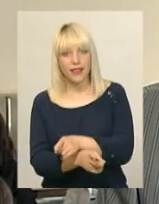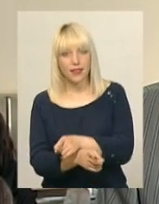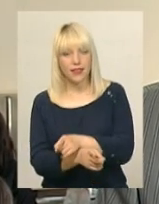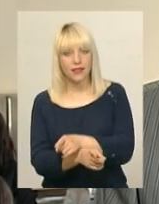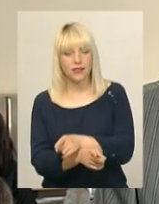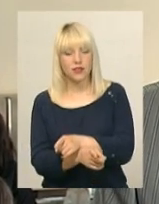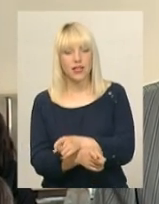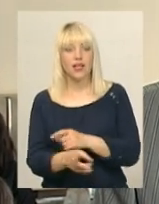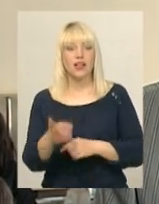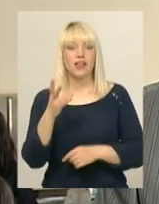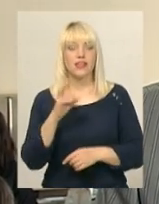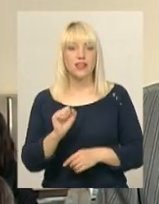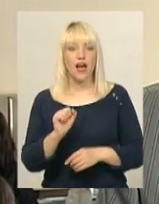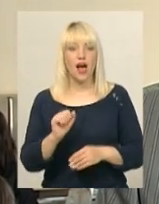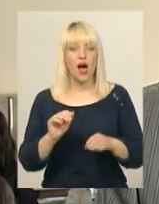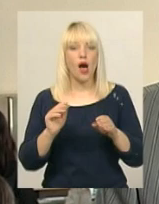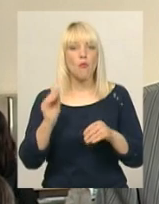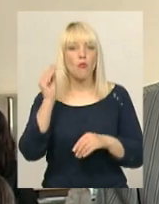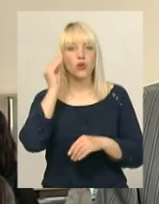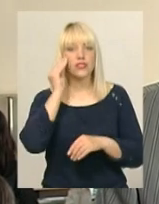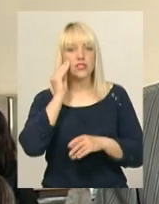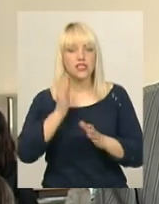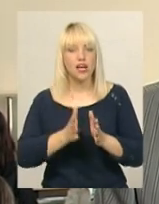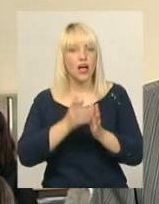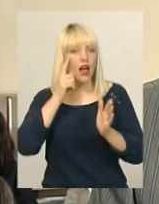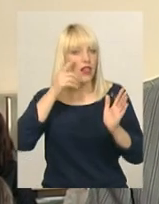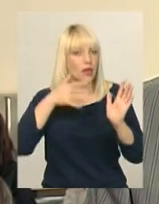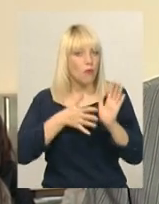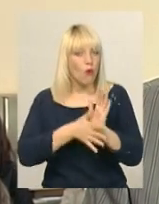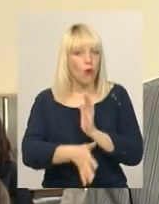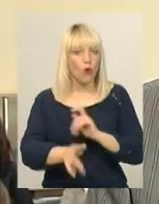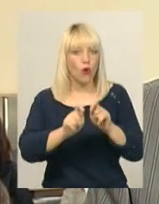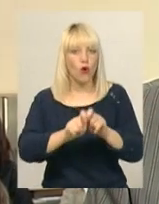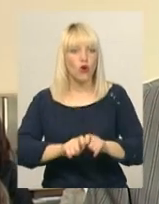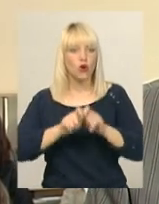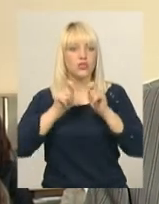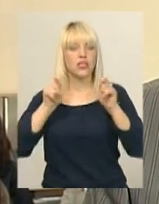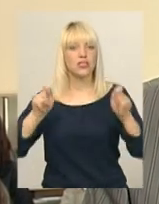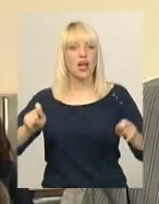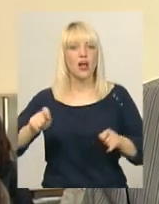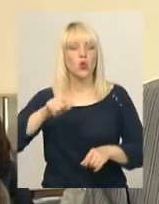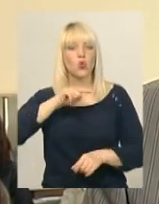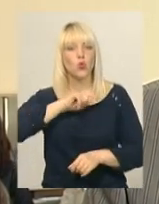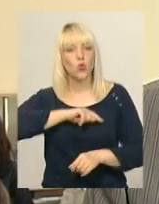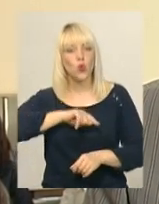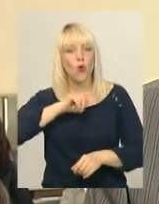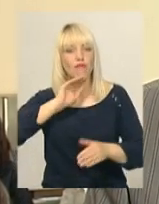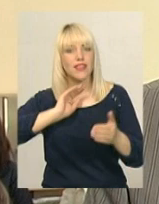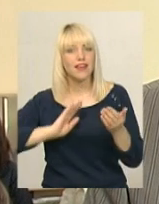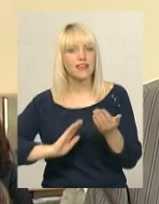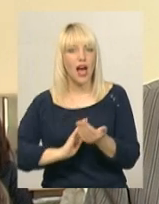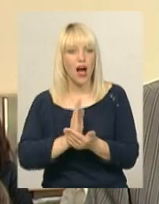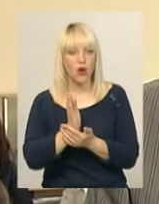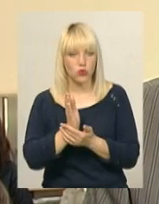позиції глибокого розкриття духовних якостей і